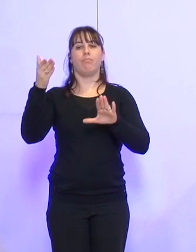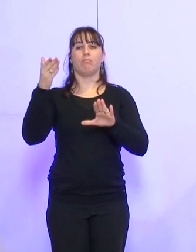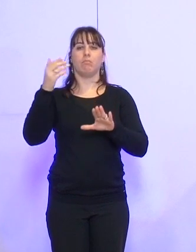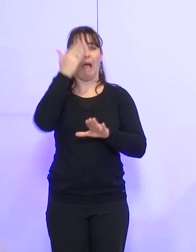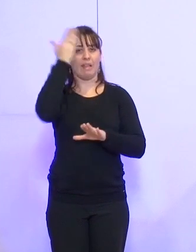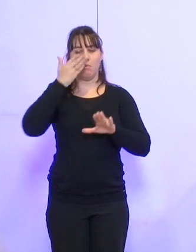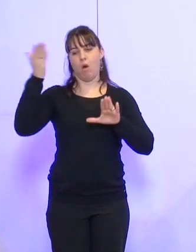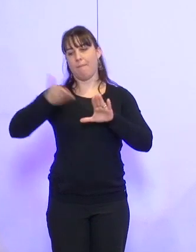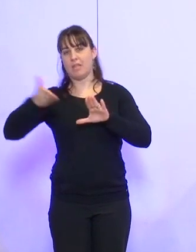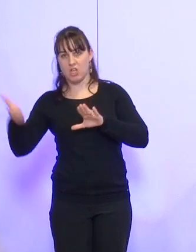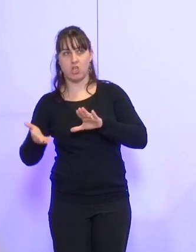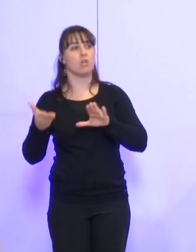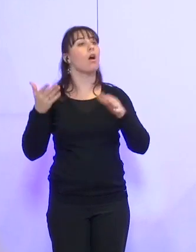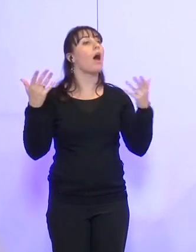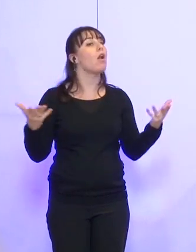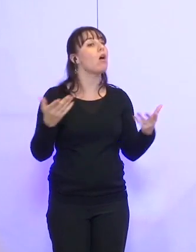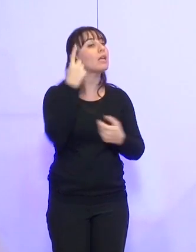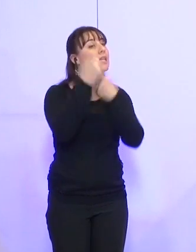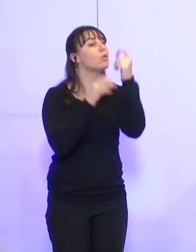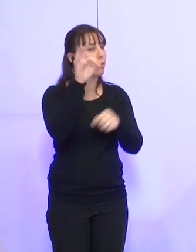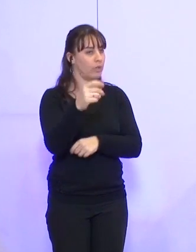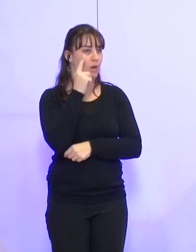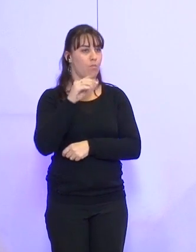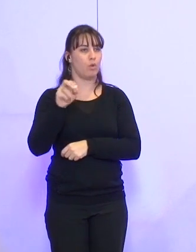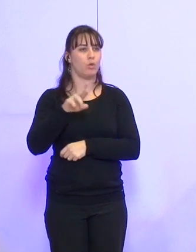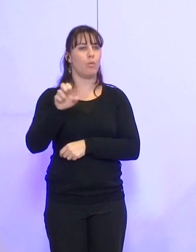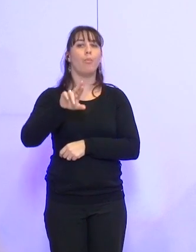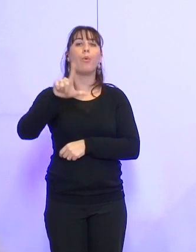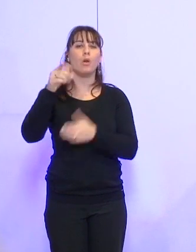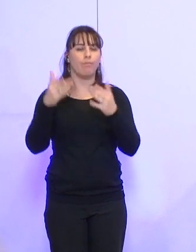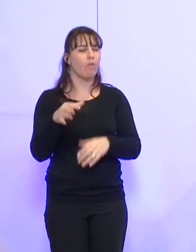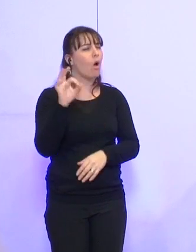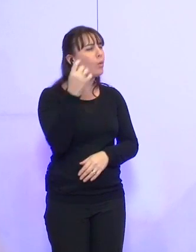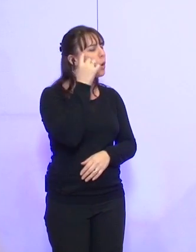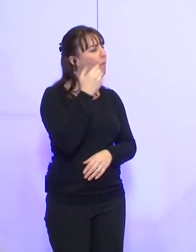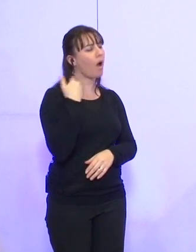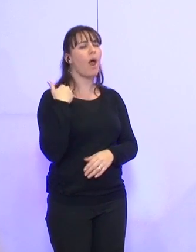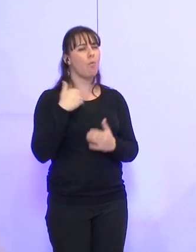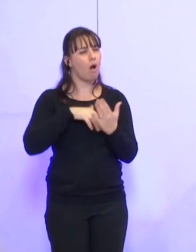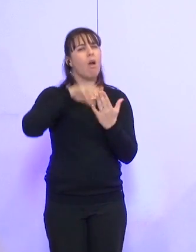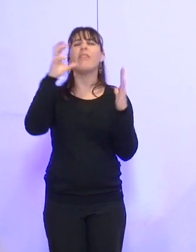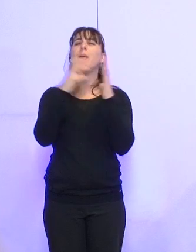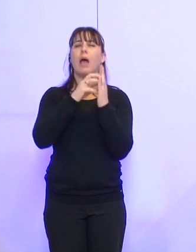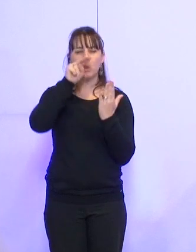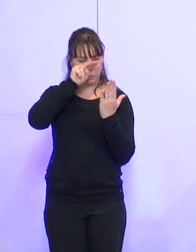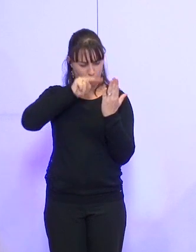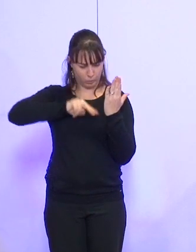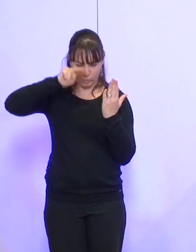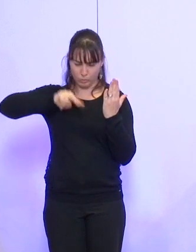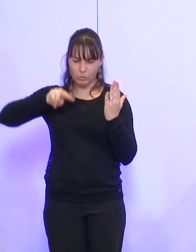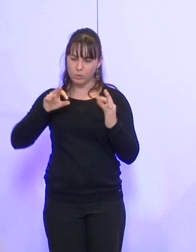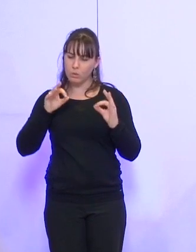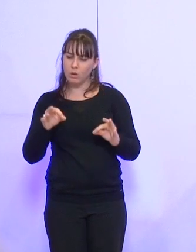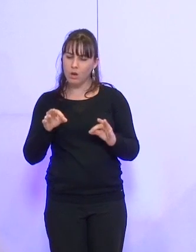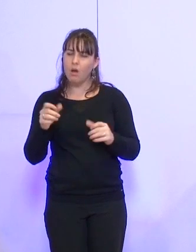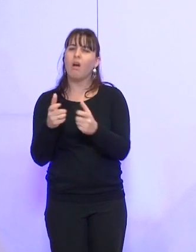Y a-t-il des questions ? Oui, monsieur Breuil. Oui, juste une petite remarque.'ai lu la délibération en détail. Donc j'ai bien cru comprendre que les